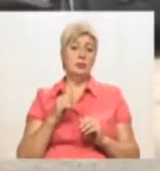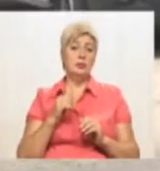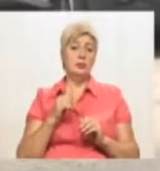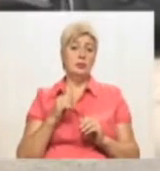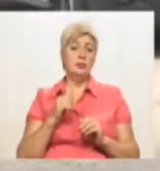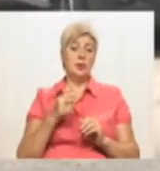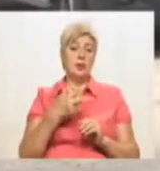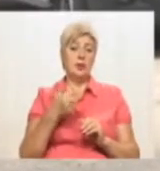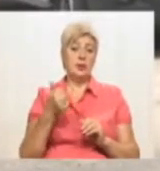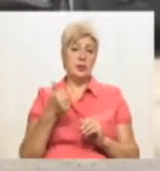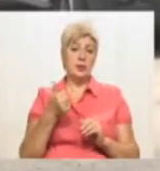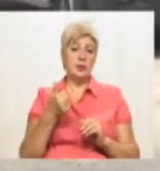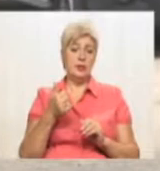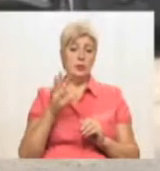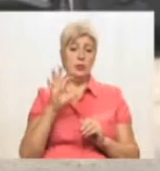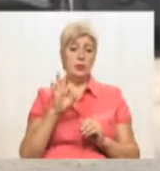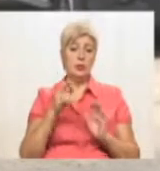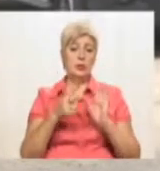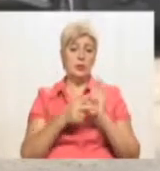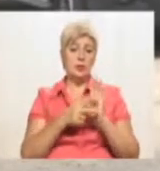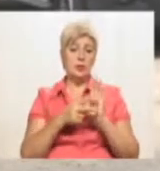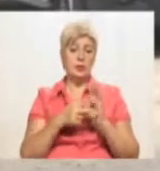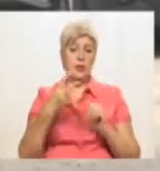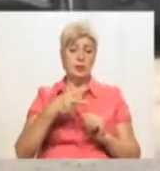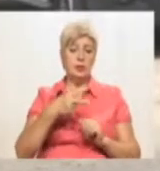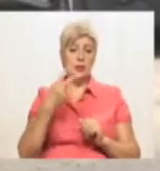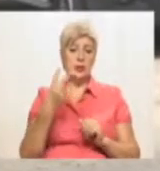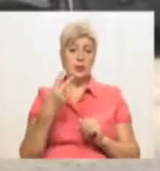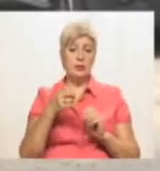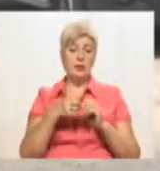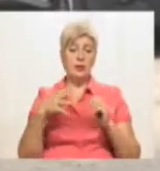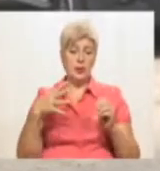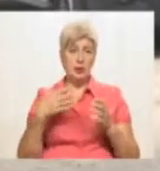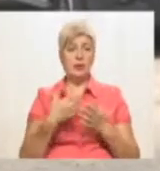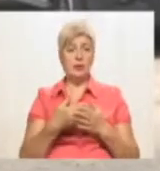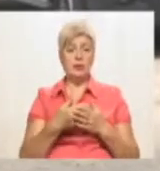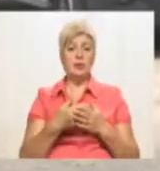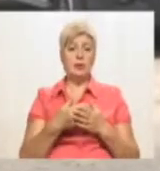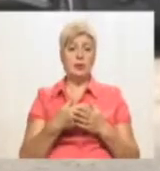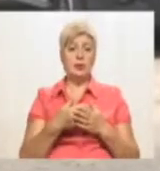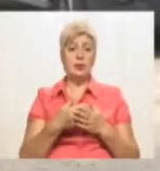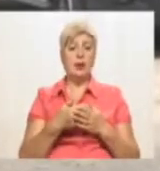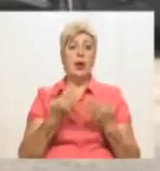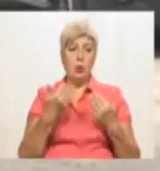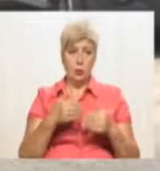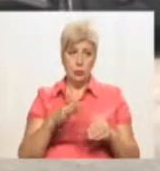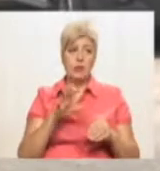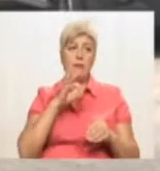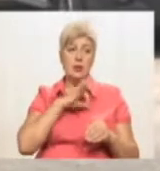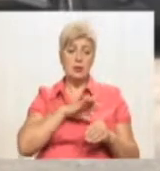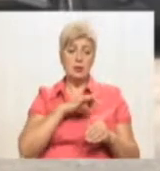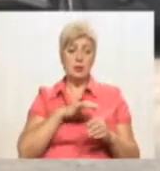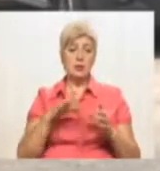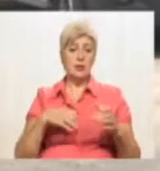31.08.22.15, по-моєму, виспользовувалися тривожною